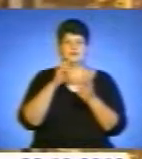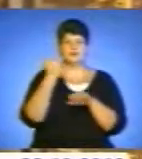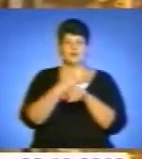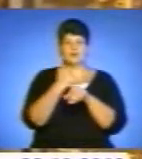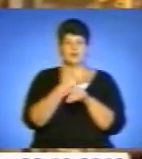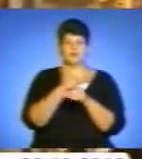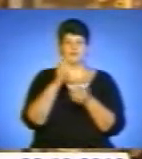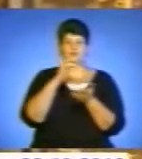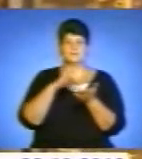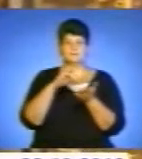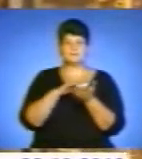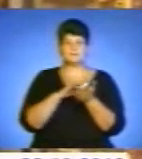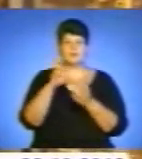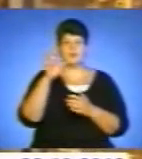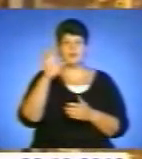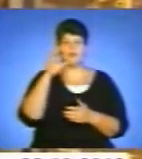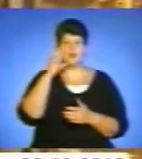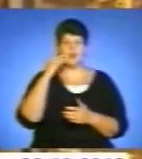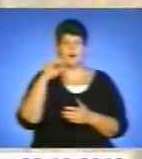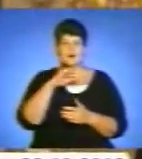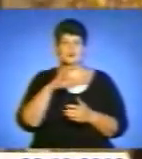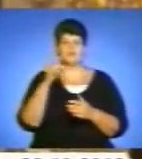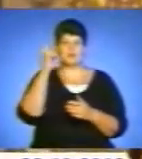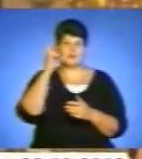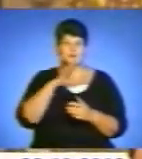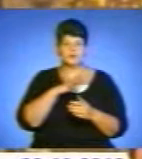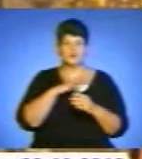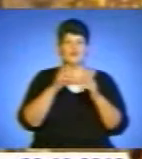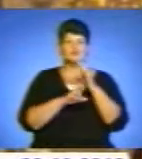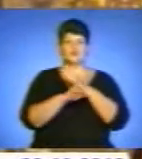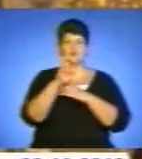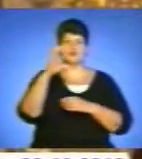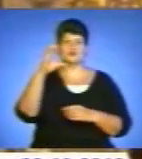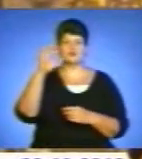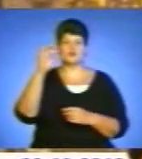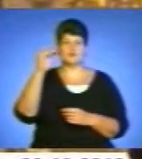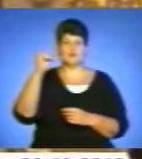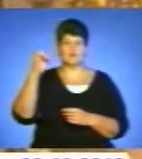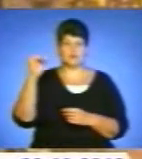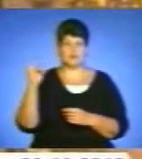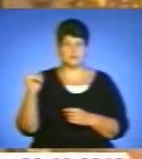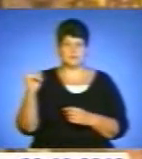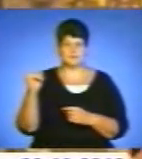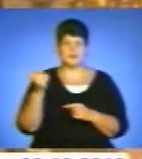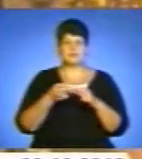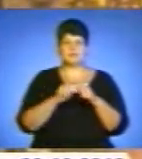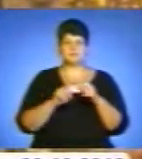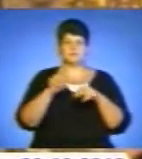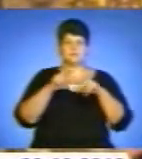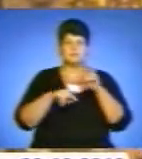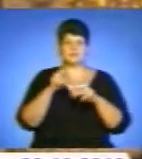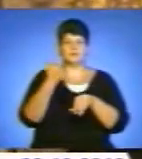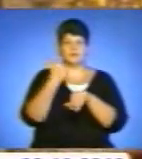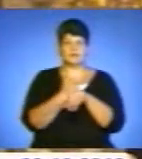Булгарії, було також так і в Києві. Він взорувався на тих великих християнських